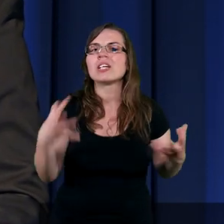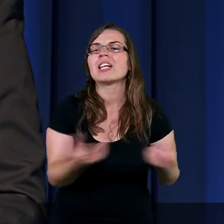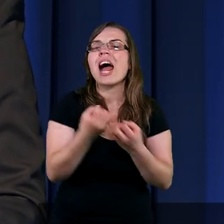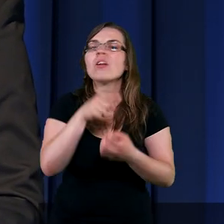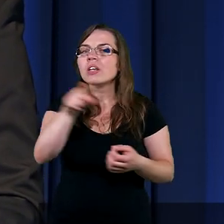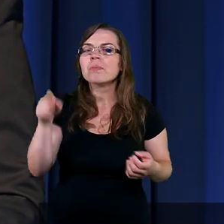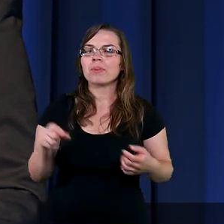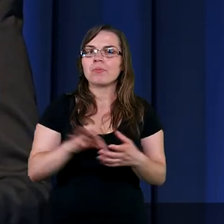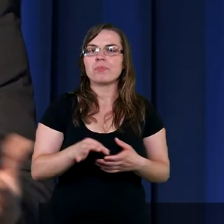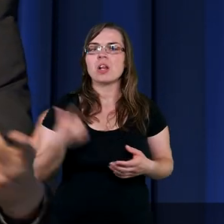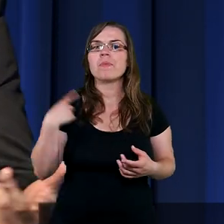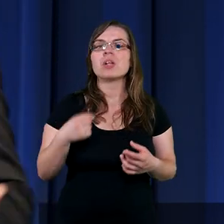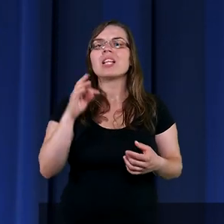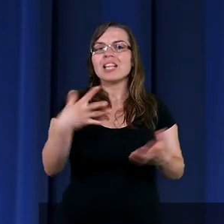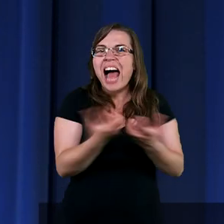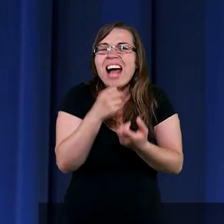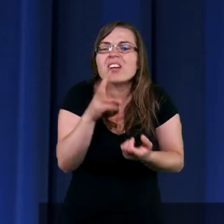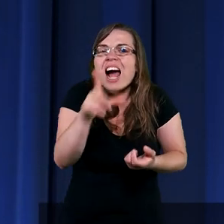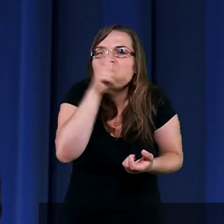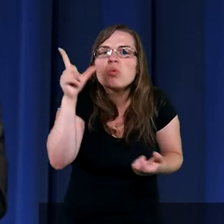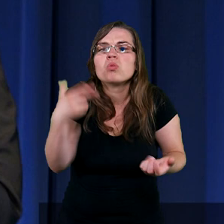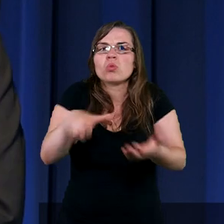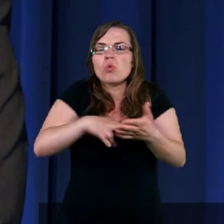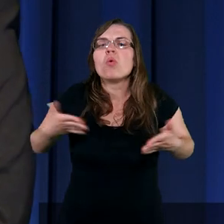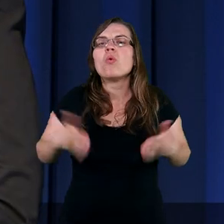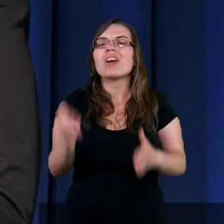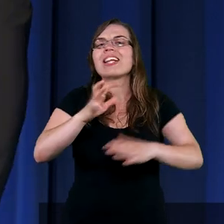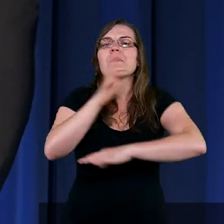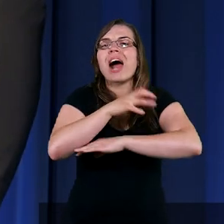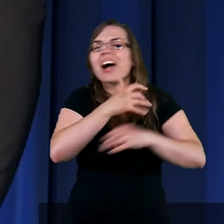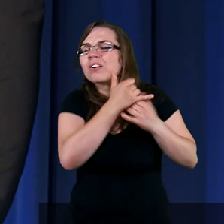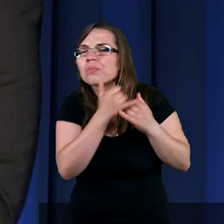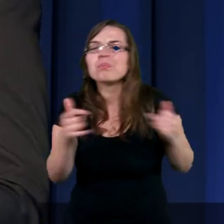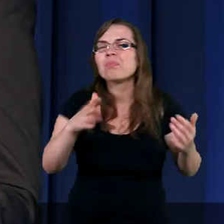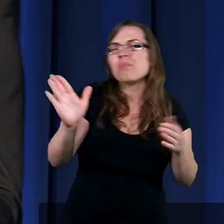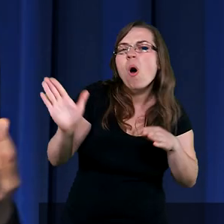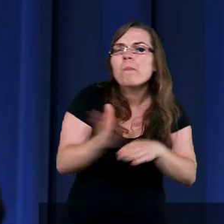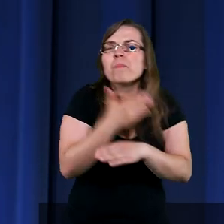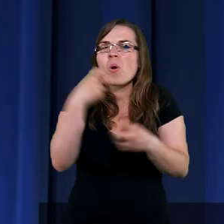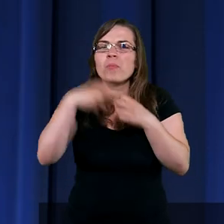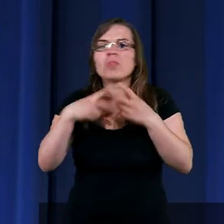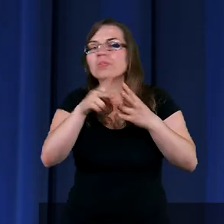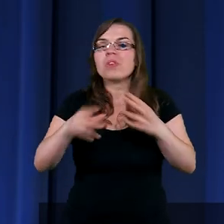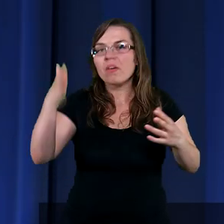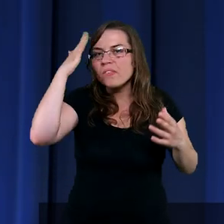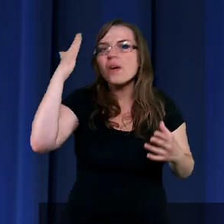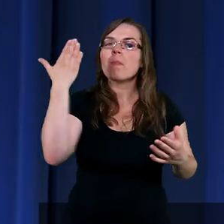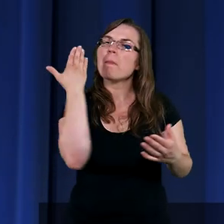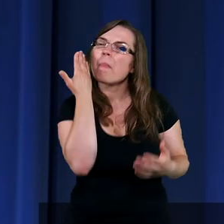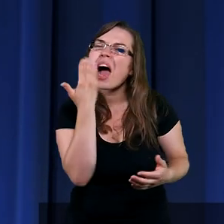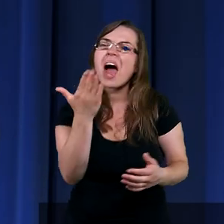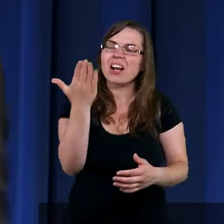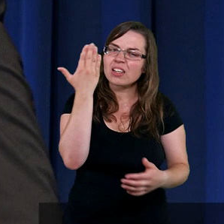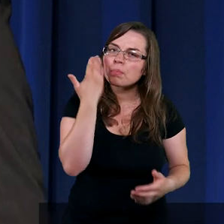Piśmie Świętym. Znajdujemy takich ludzi, którzy urodzili się z bagażem, który miał sprawić, że będzie im bardzo, bardzo